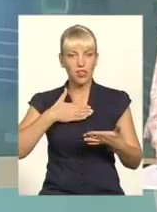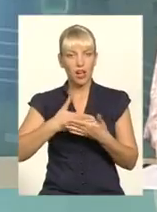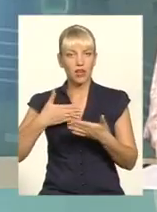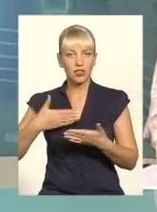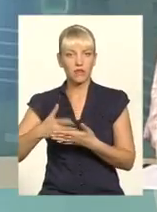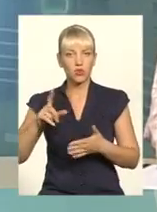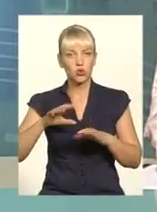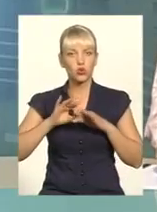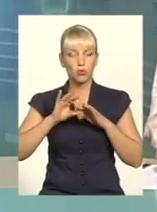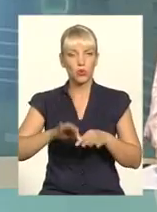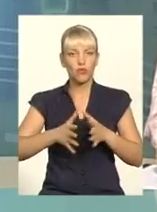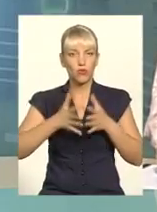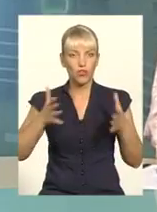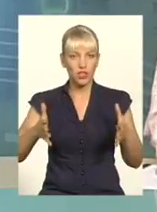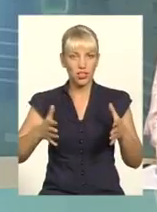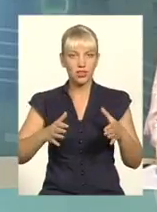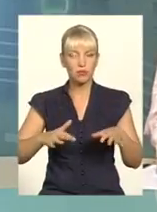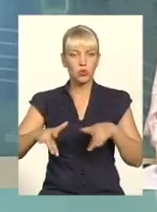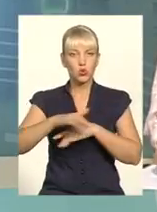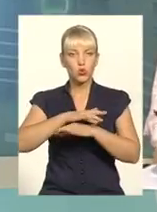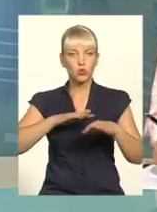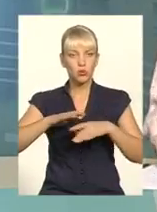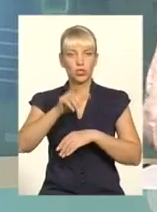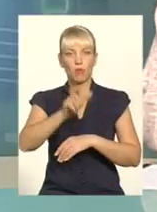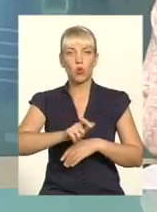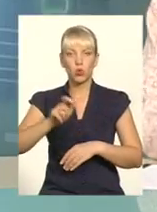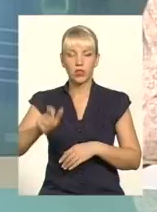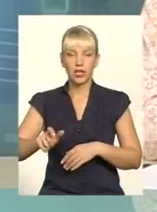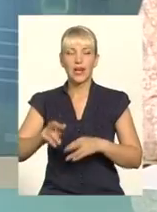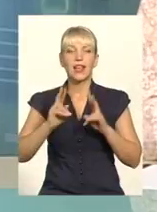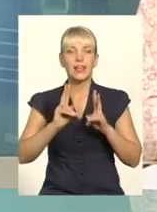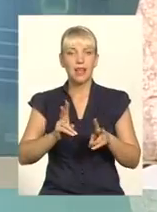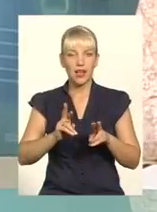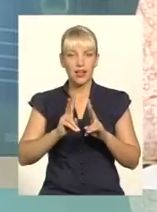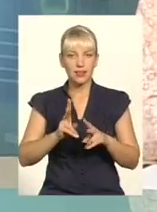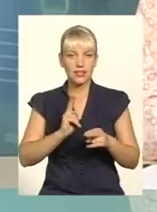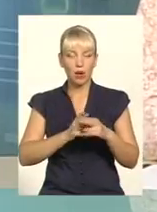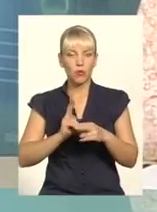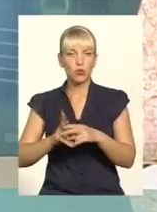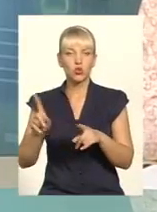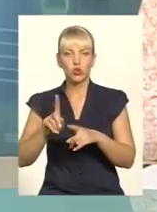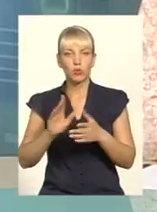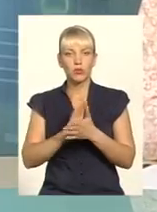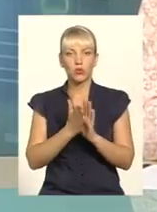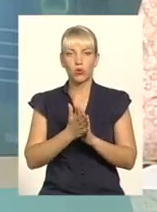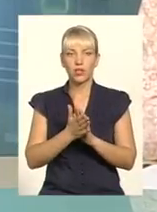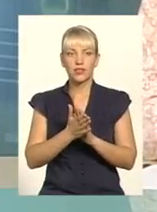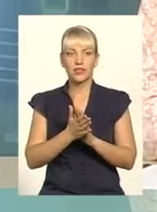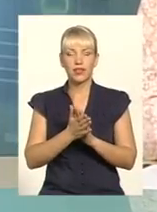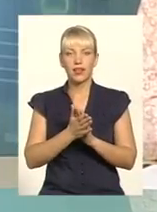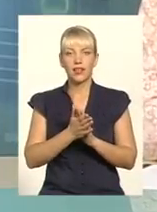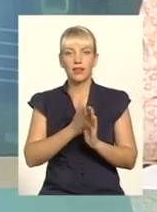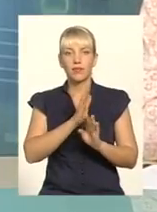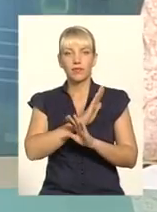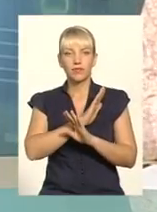супроводжується великим скупченням людей. Як запобігти, аби ситуація не вийшла за межі дозволеного?